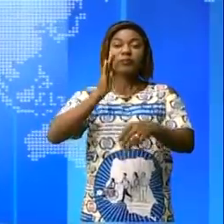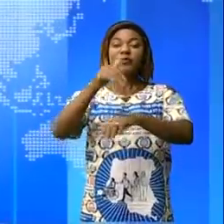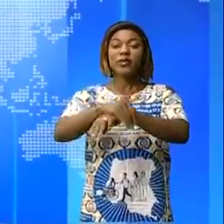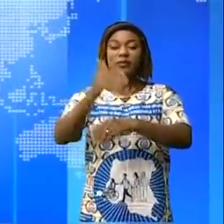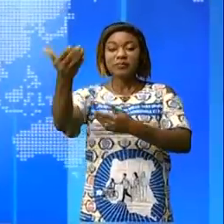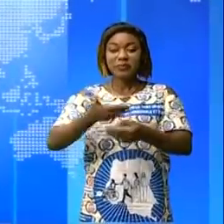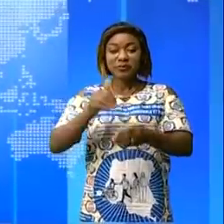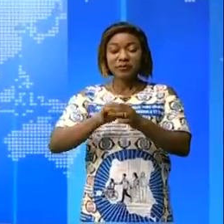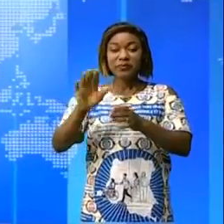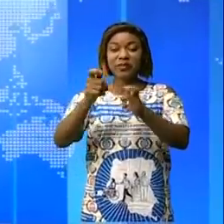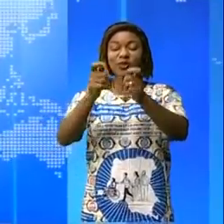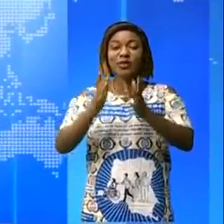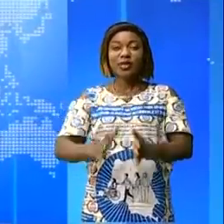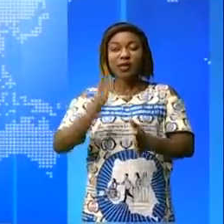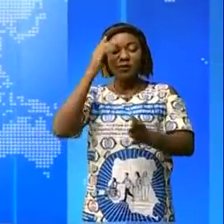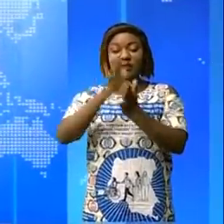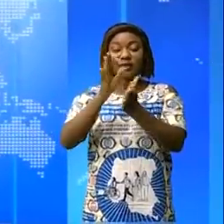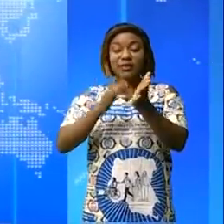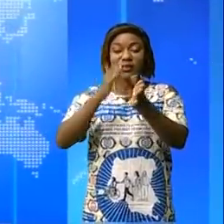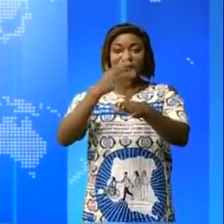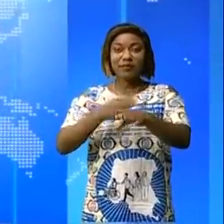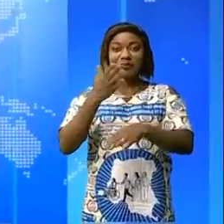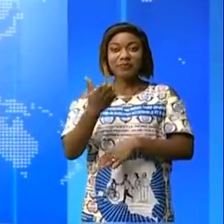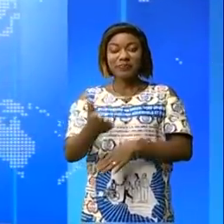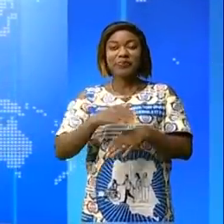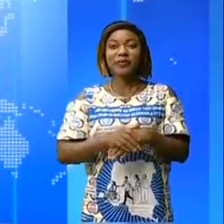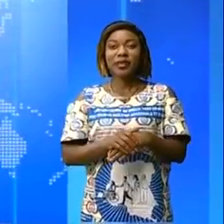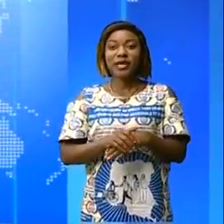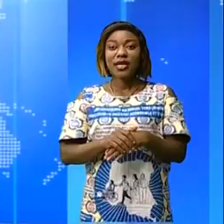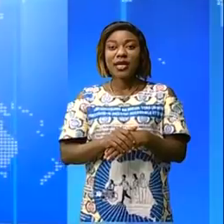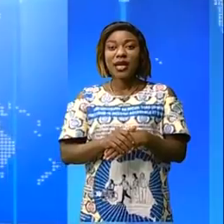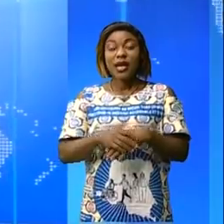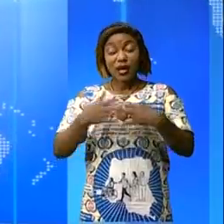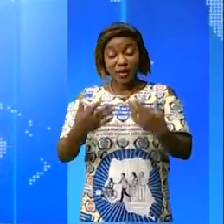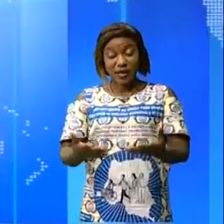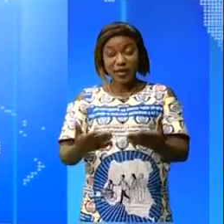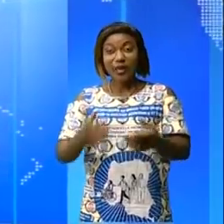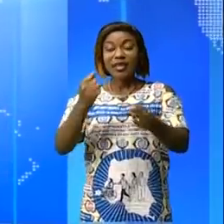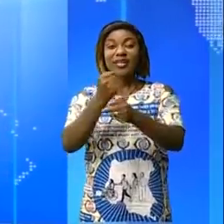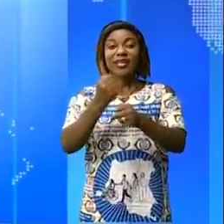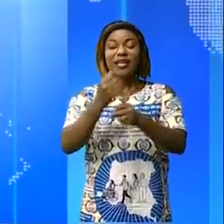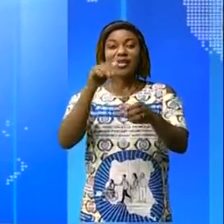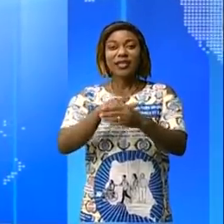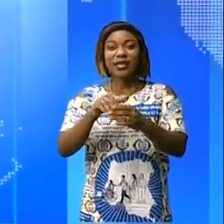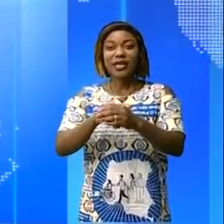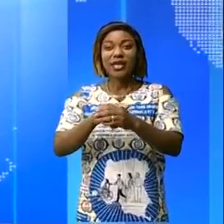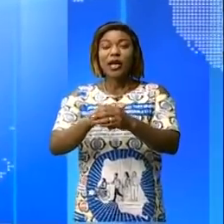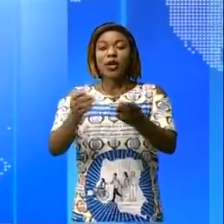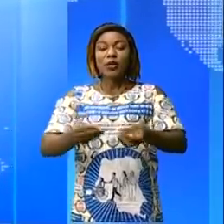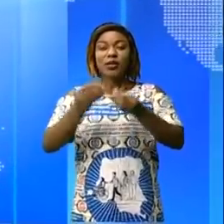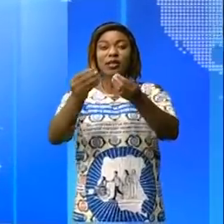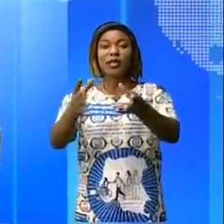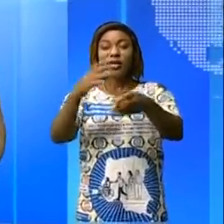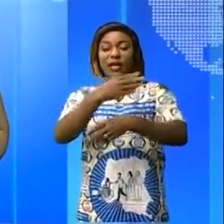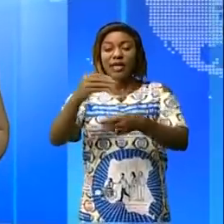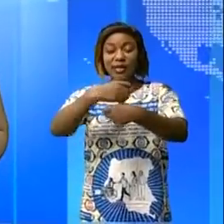de nous recevoir chez vous pour ces 19 heures. La culture de l'excellence, la gestion basée sur le résultat et la